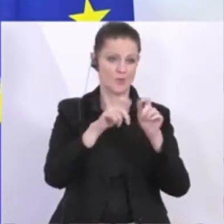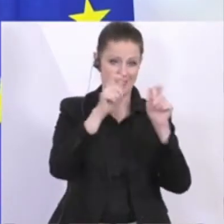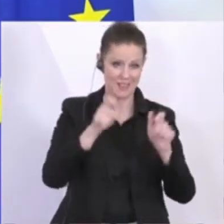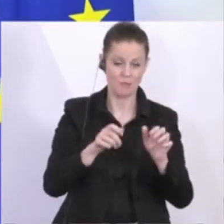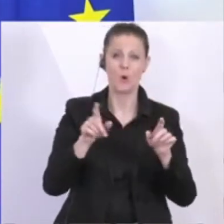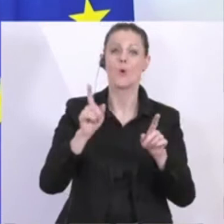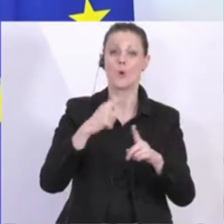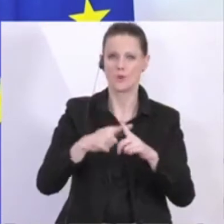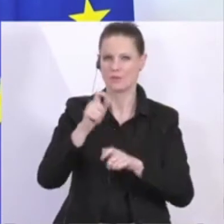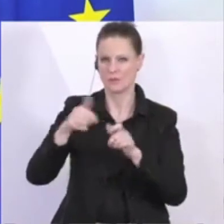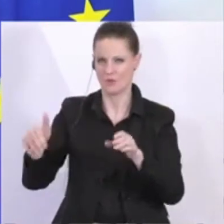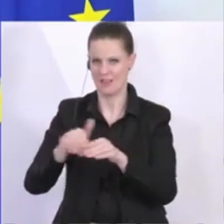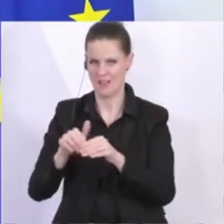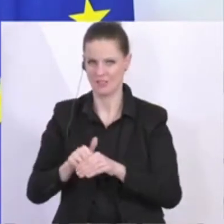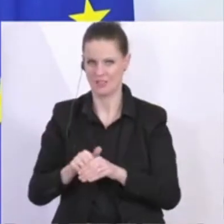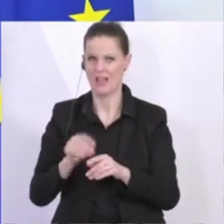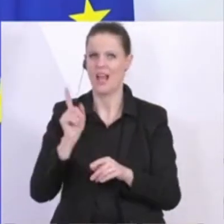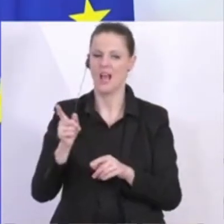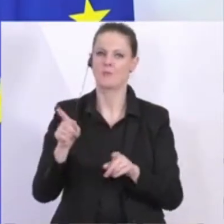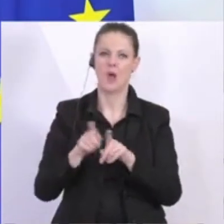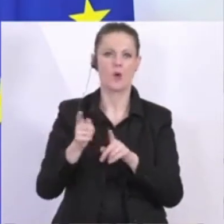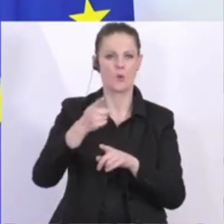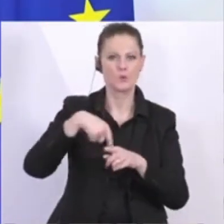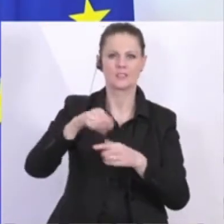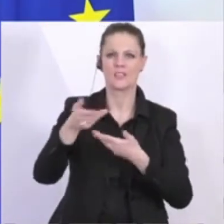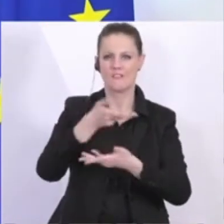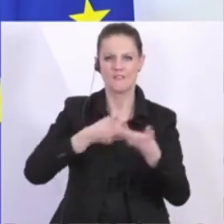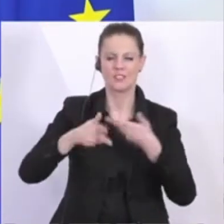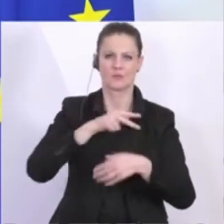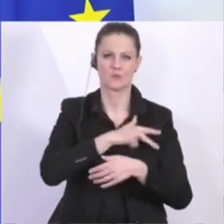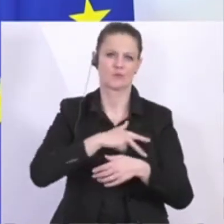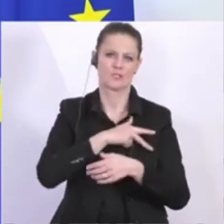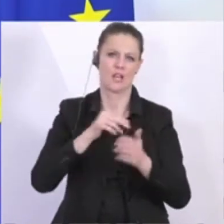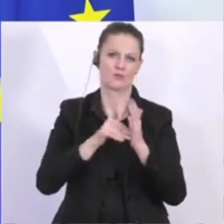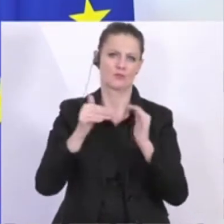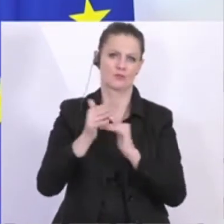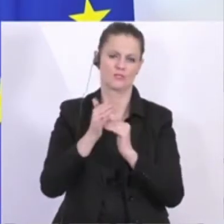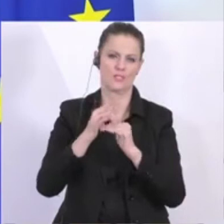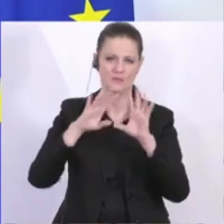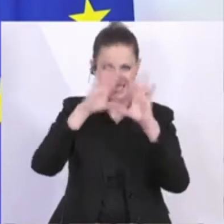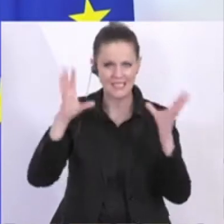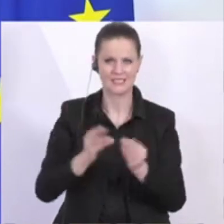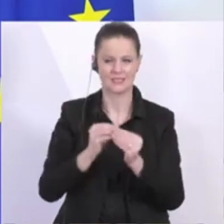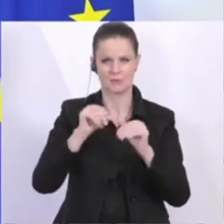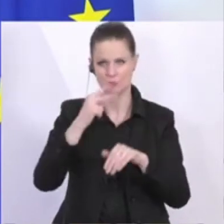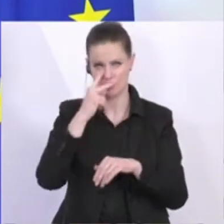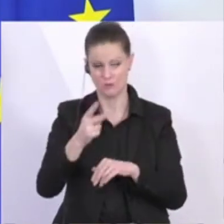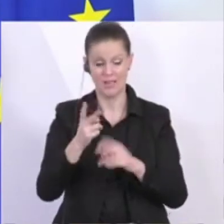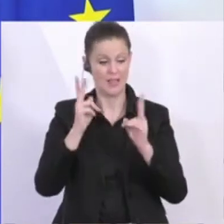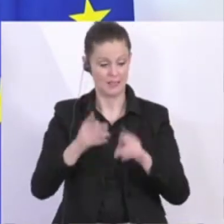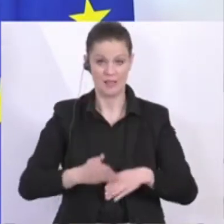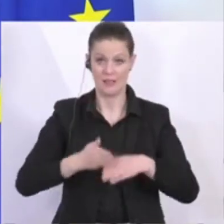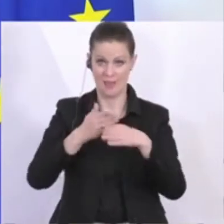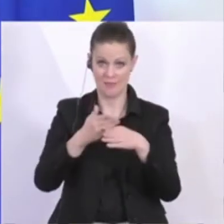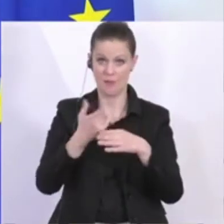es geht auch um unser Wirtschafts und Sozialsystem als Ganzes. Wenn wir dort jetzt helfen, dann können wir zumindest abdämpfen,